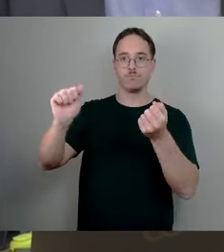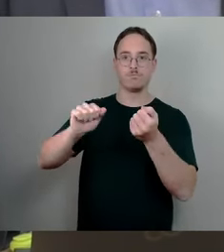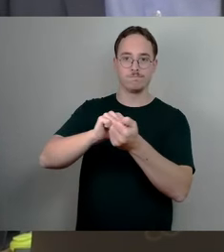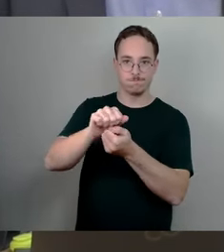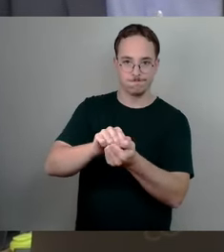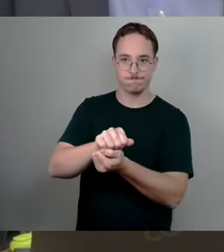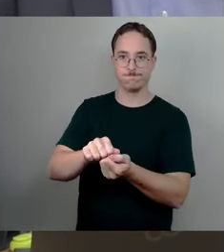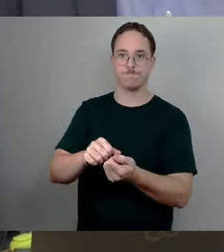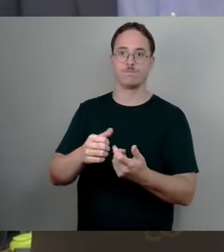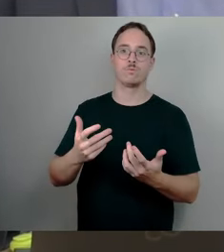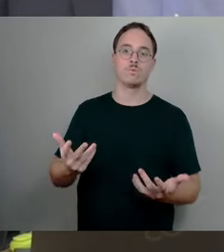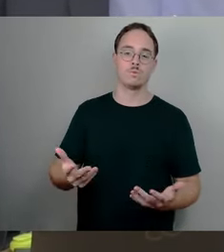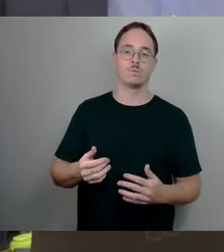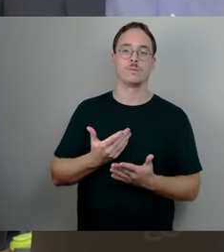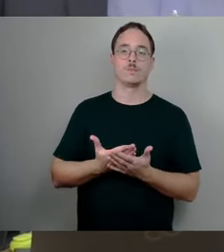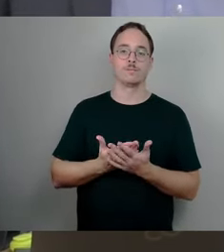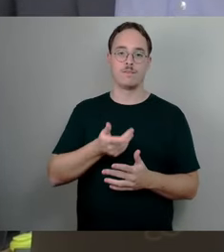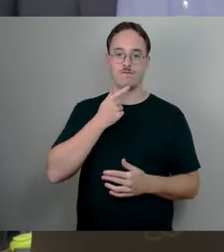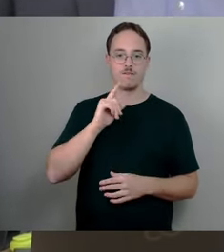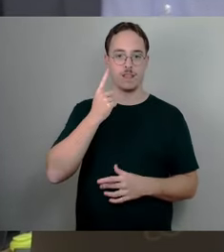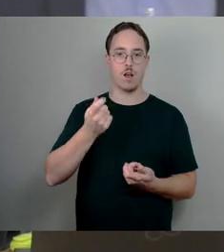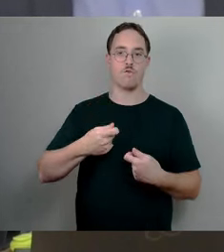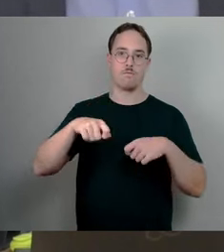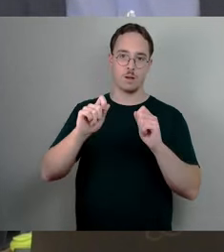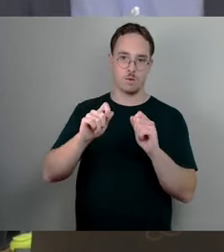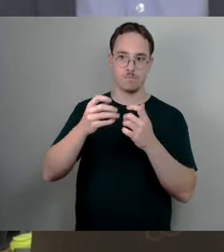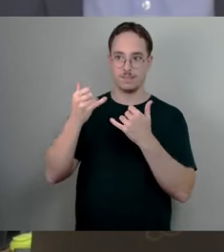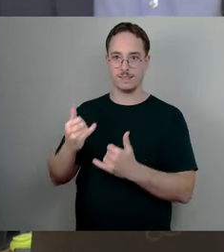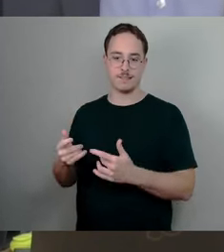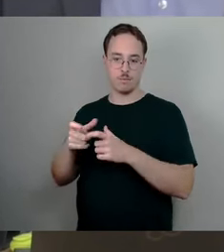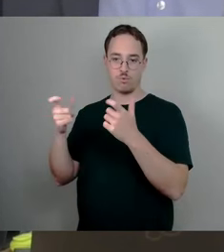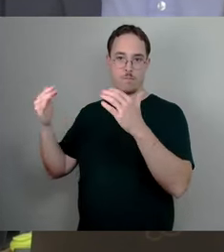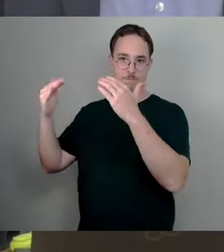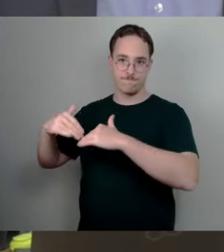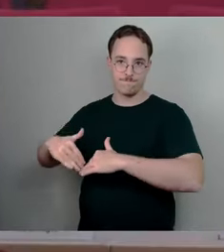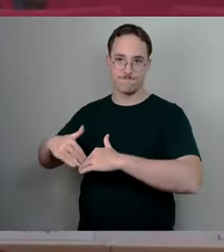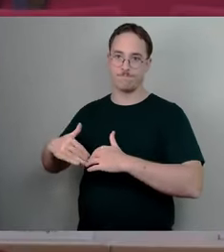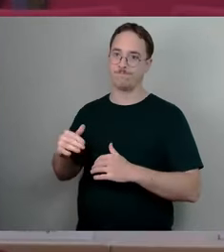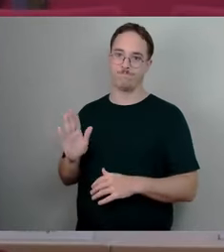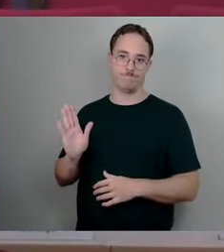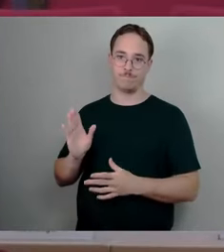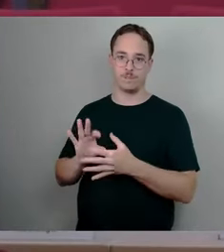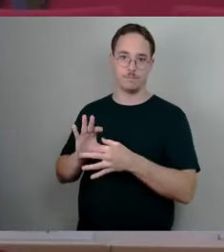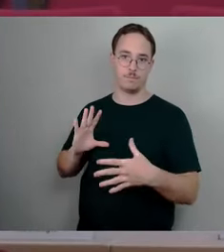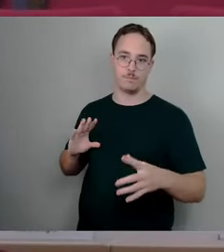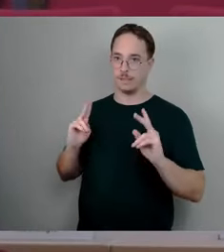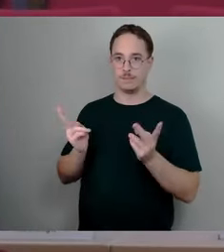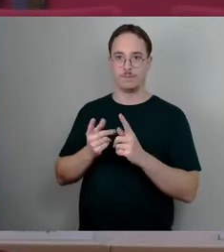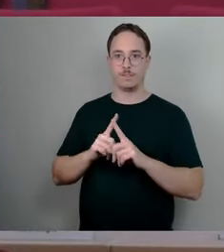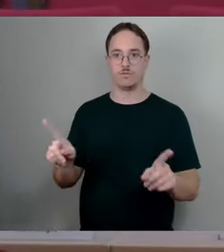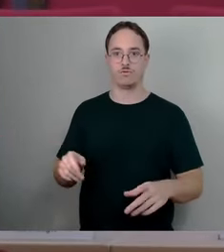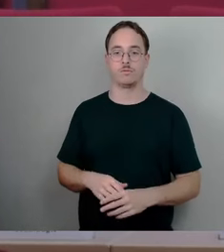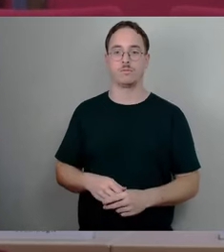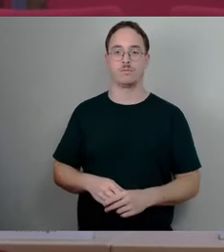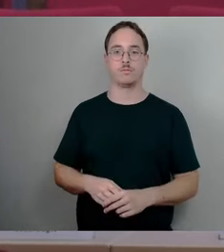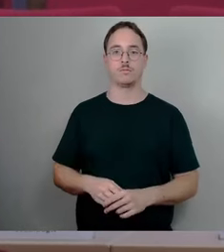die Gemeinnützigkeit für ein Brückenprojekt nicht vorliegend. Gut, dann habe ich eine Nachfrage. Also wenn ich Sie richtig verstehe, würde von